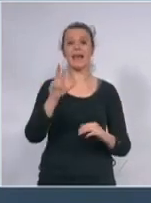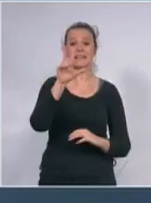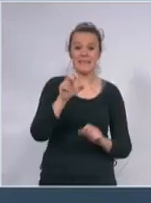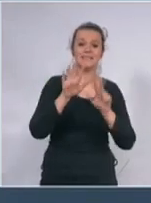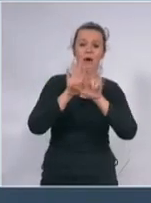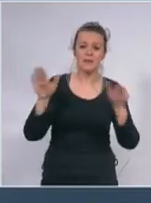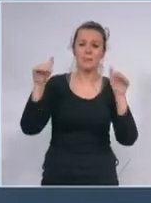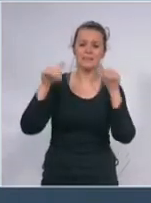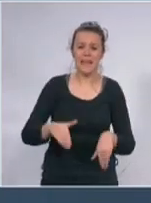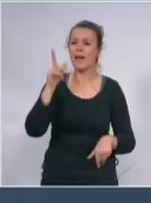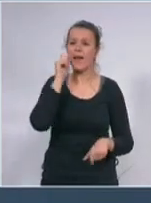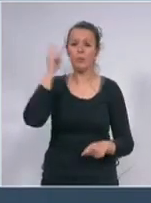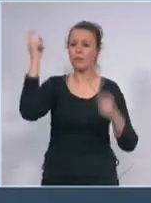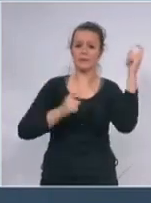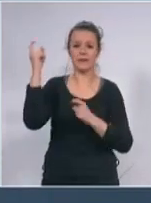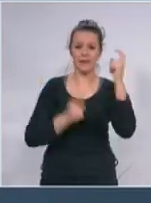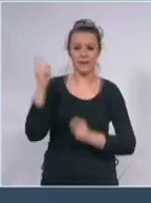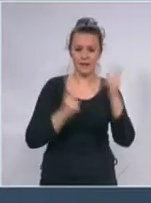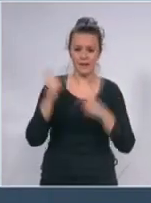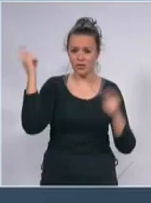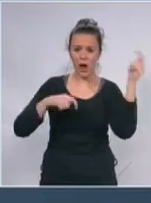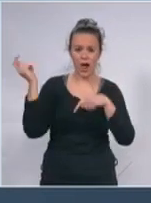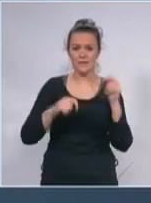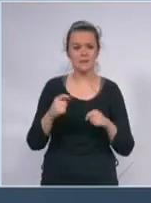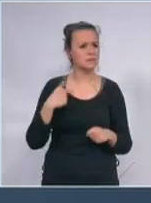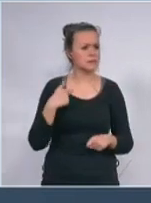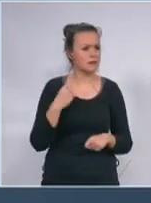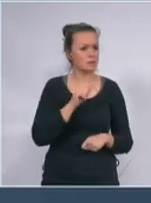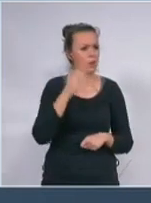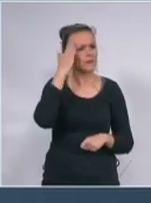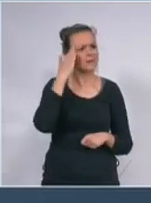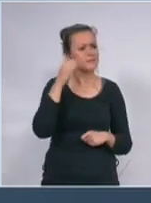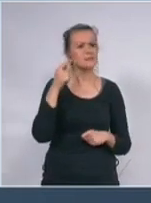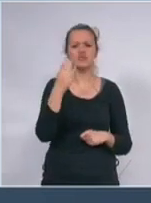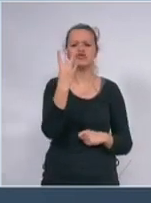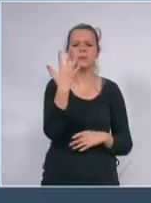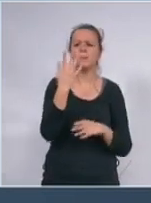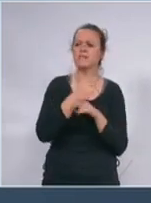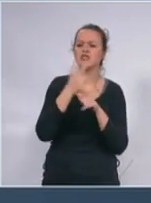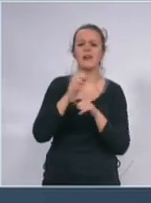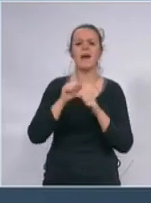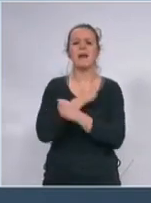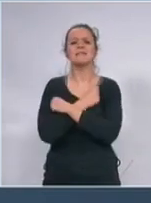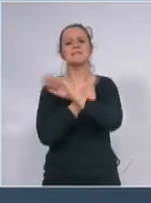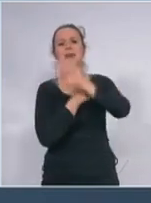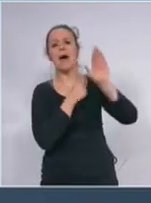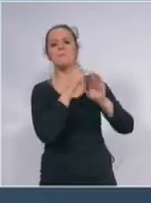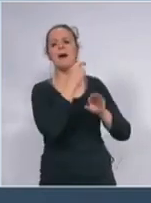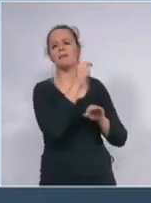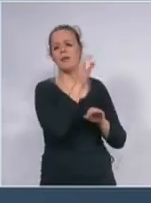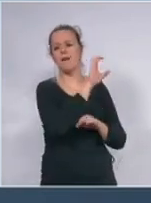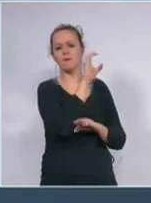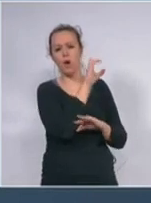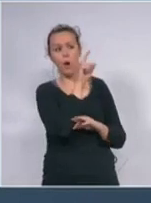nisam ni sanjao da je toliko ljudi u ovih 4 ili 5 zemlada je zapadna evropskih dobrodošli u svoju Srbiju